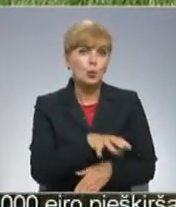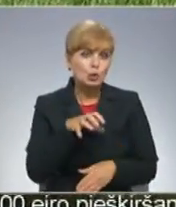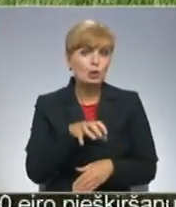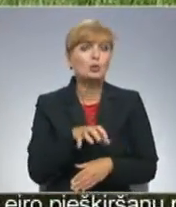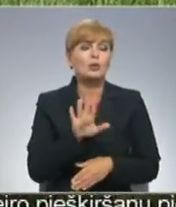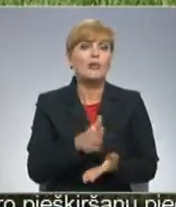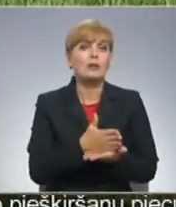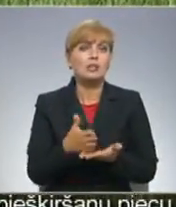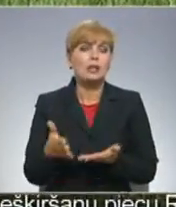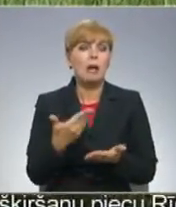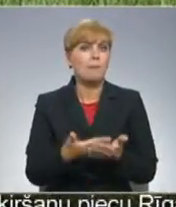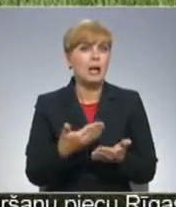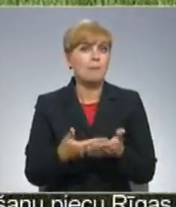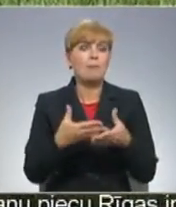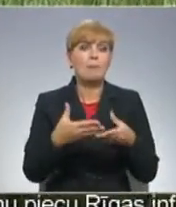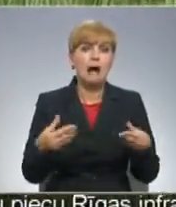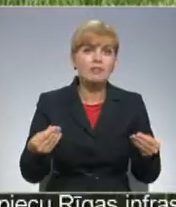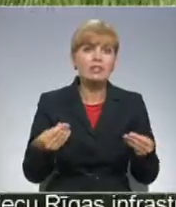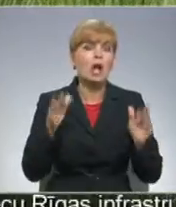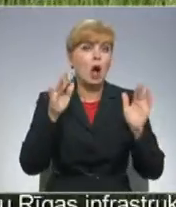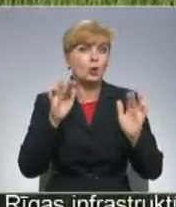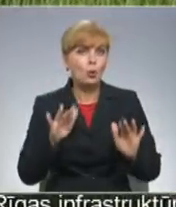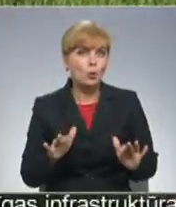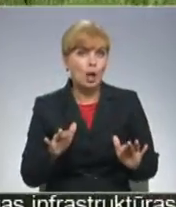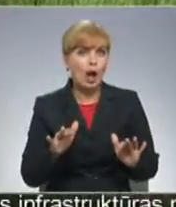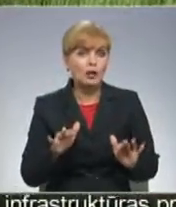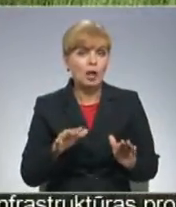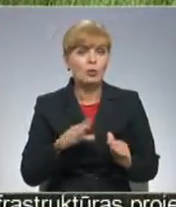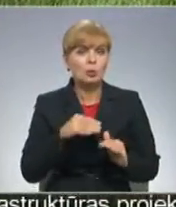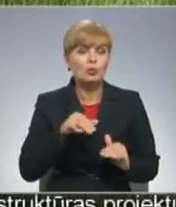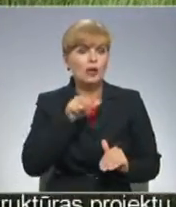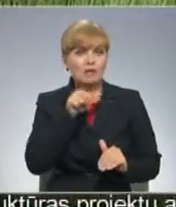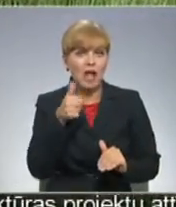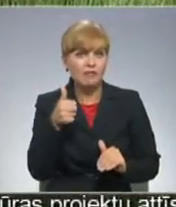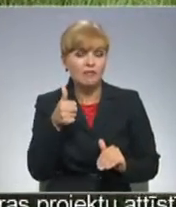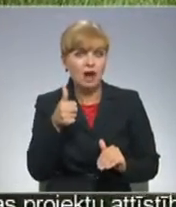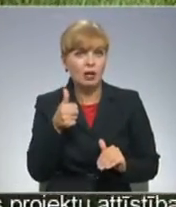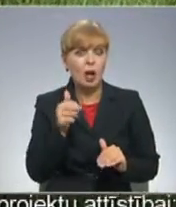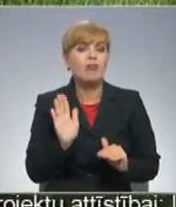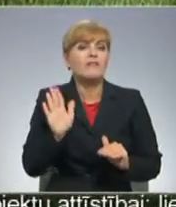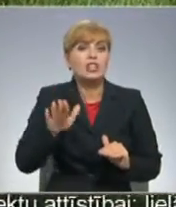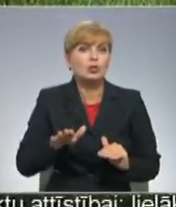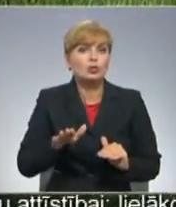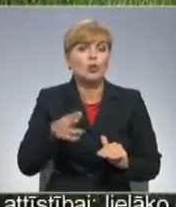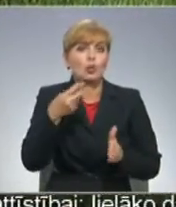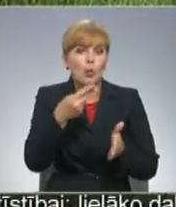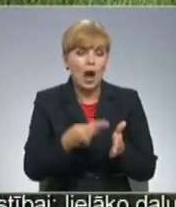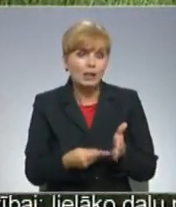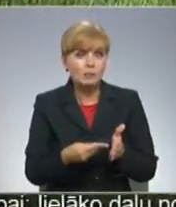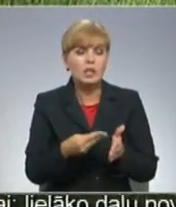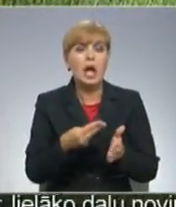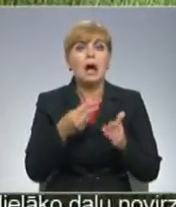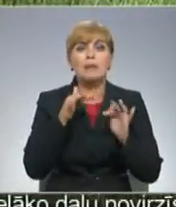skātījumu, bet pavasarī un rudenī dūkstnājā tajā nevar susitāties. Uzbrauc virsum un tūjītās nogrims, tad jāmeklē